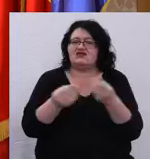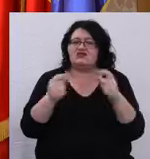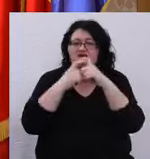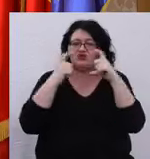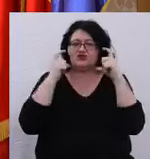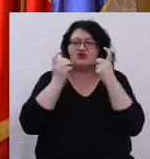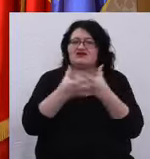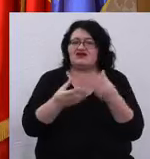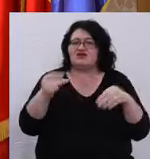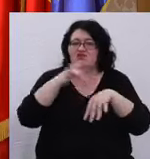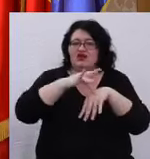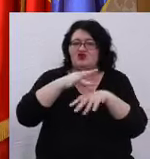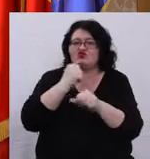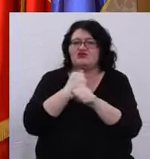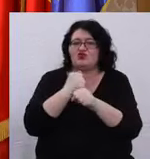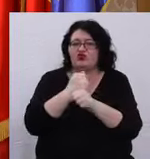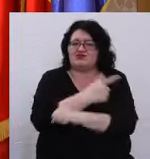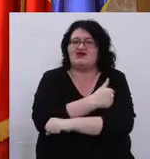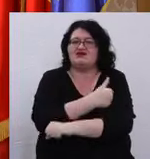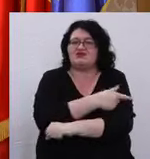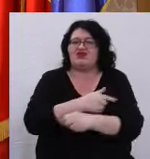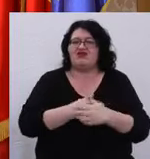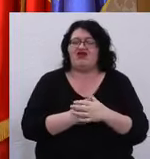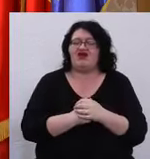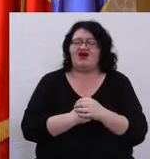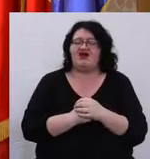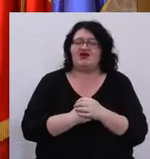medicii, să lucreze în spitale.